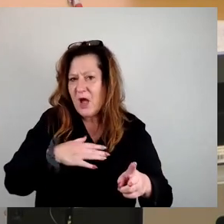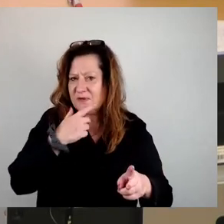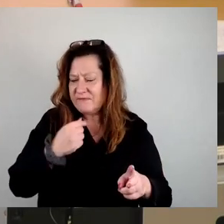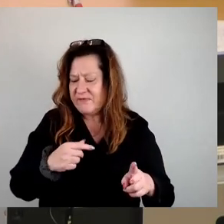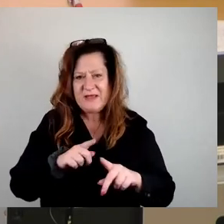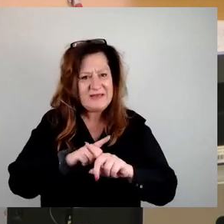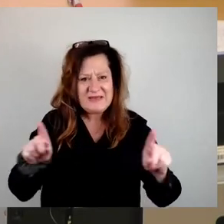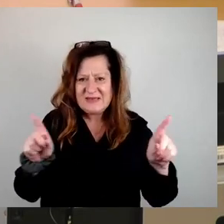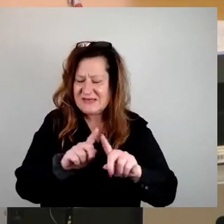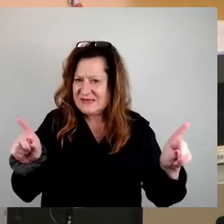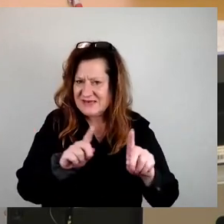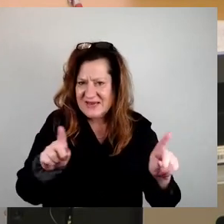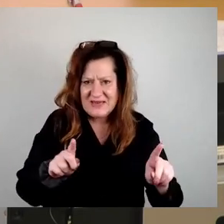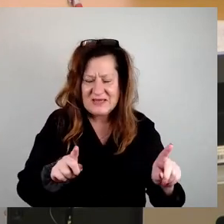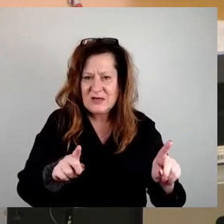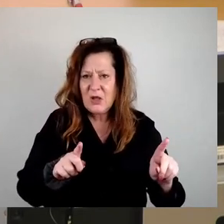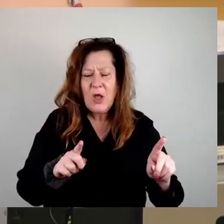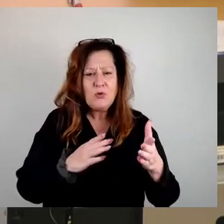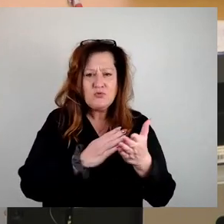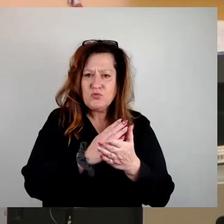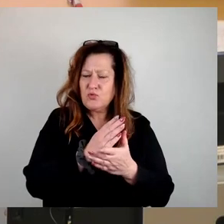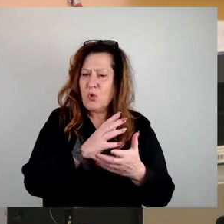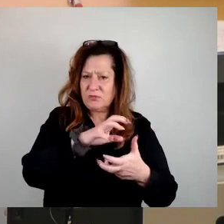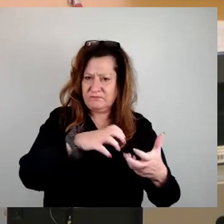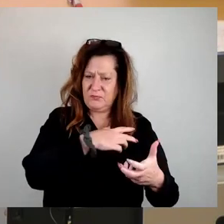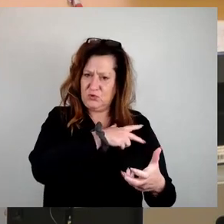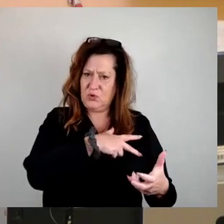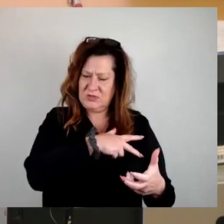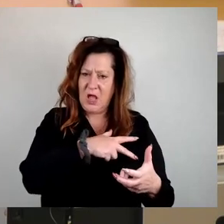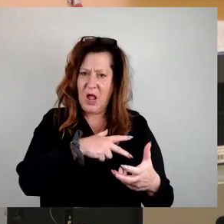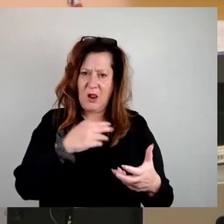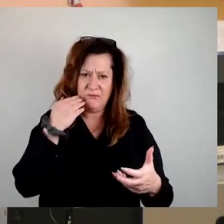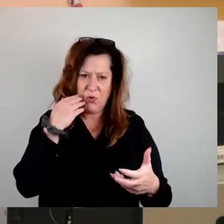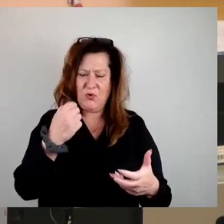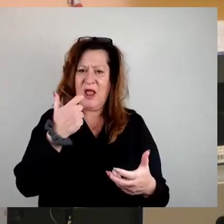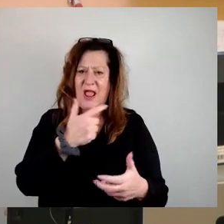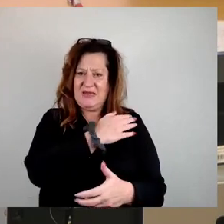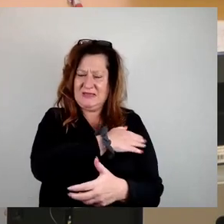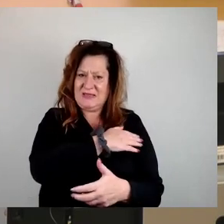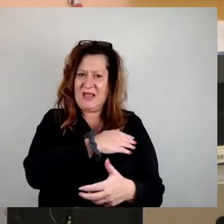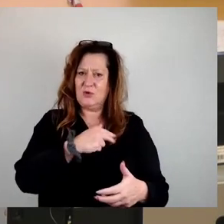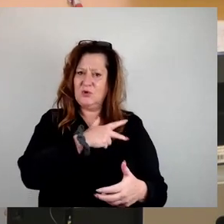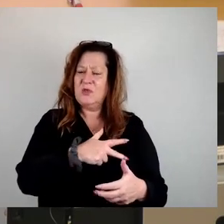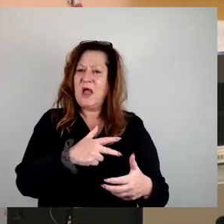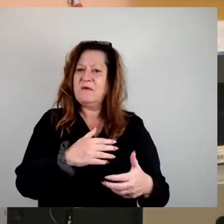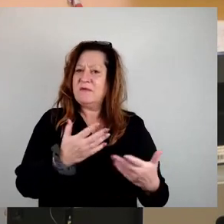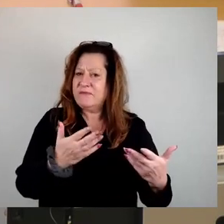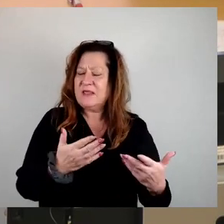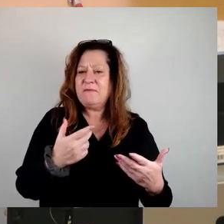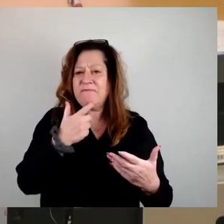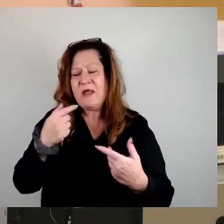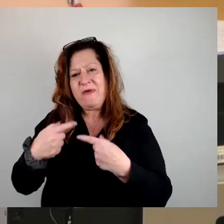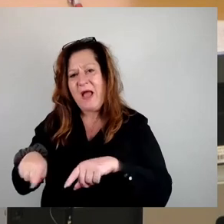Sozialwohnungen. Und genau diese Durchmischung, wie wir sie auf der einen Seite vielleicht der Sportplätze haben, wollen wir auf der anderen Seite der